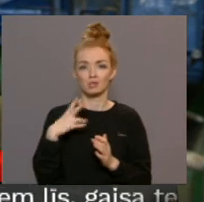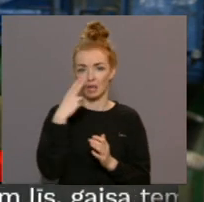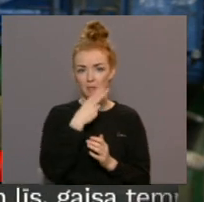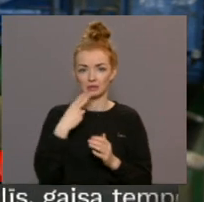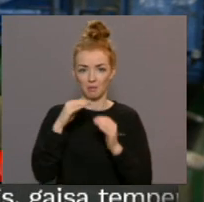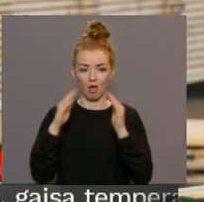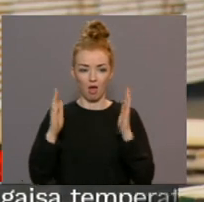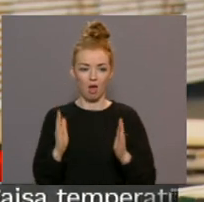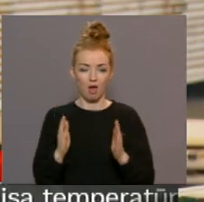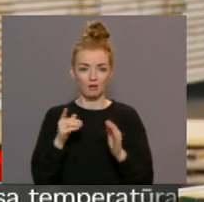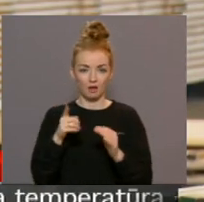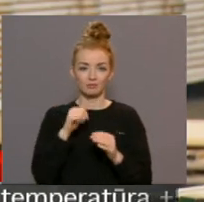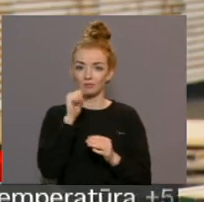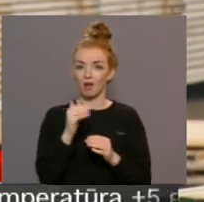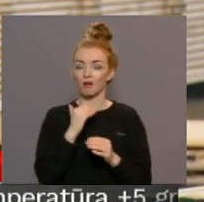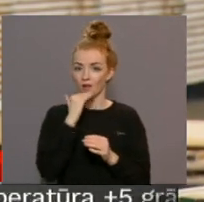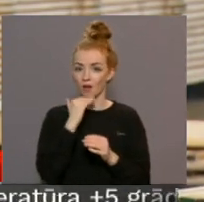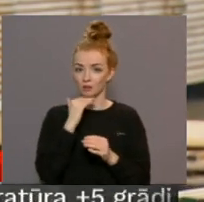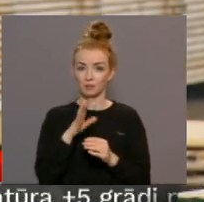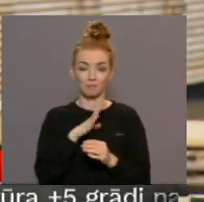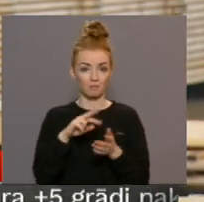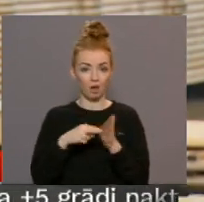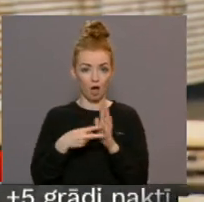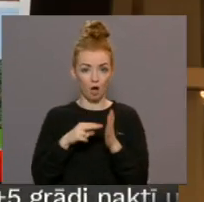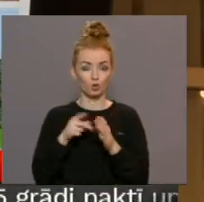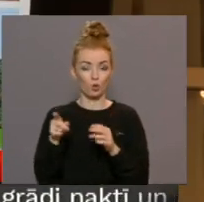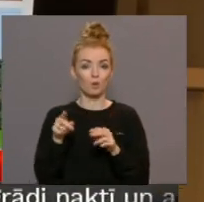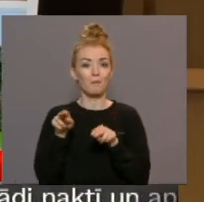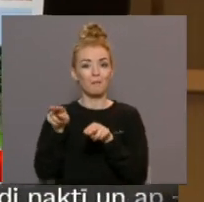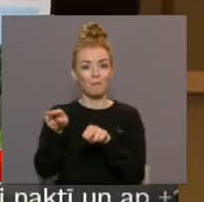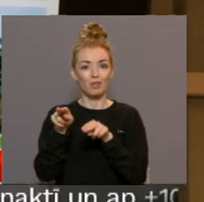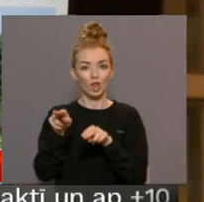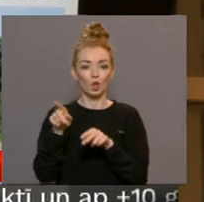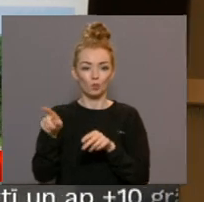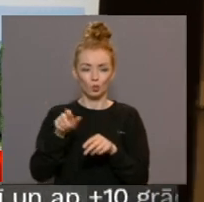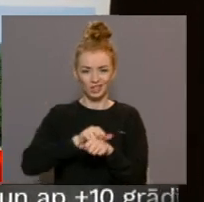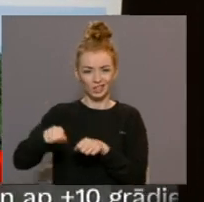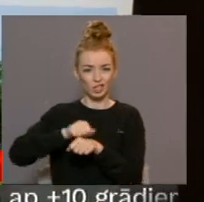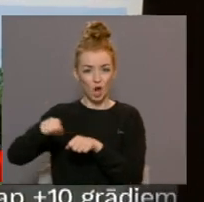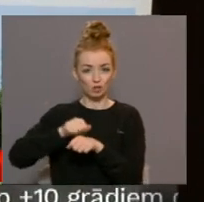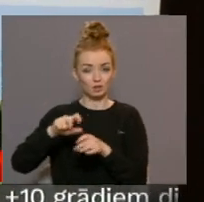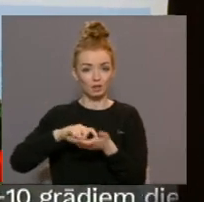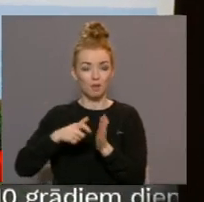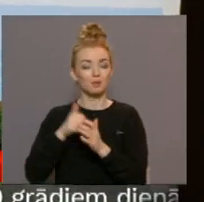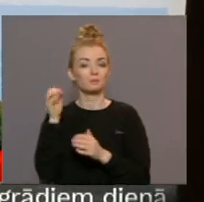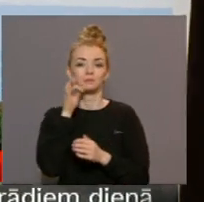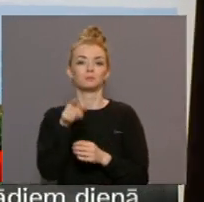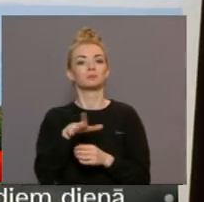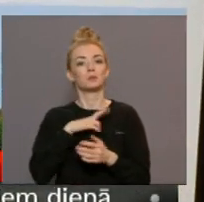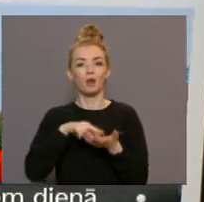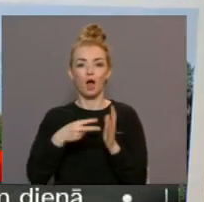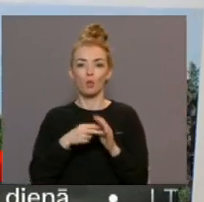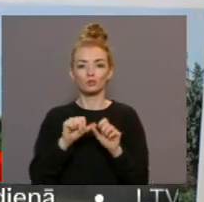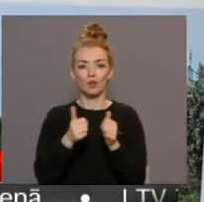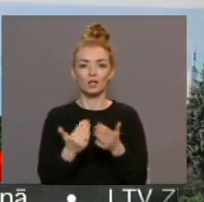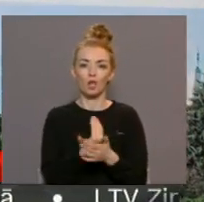ēkākas tapa projekta zaļā klasa ietvaros bija plānota medījuma dīrāšanas telpa, Tauriņš saka, ka tur bija plānotas veidot jauno